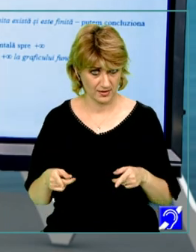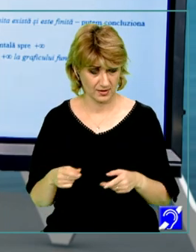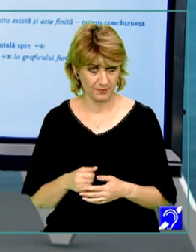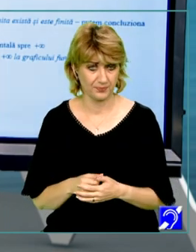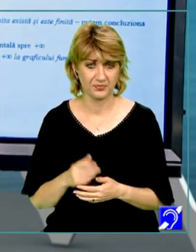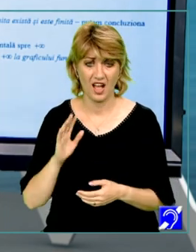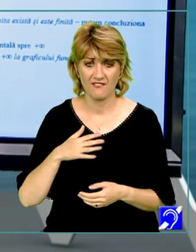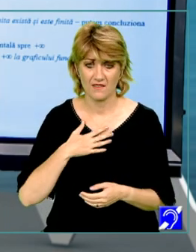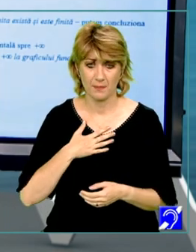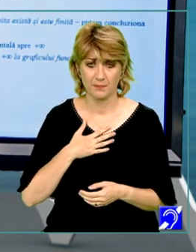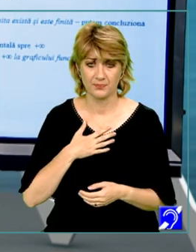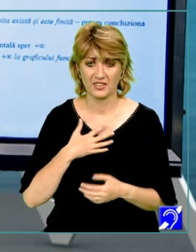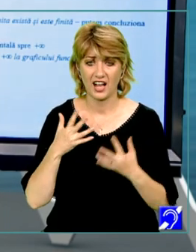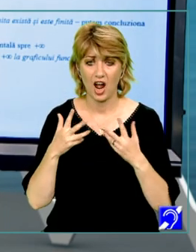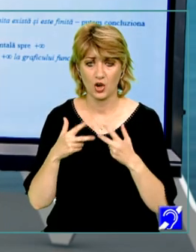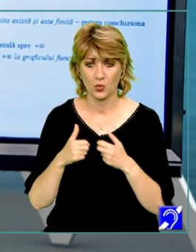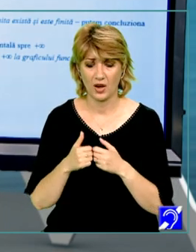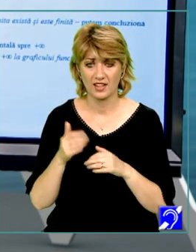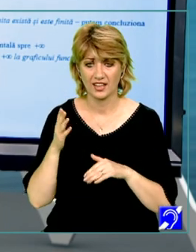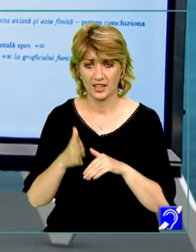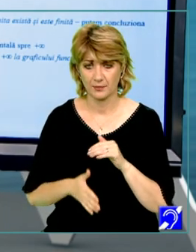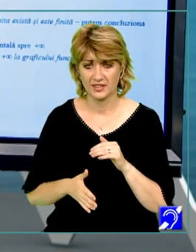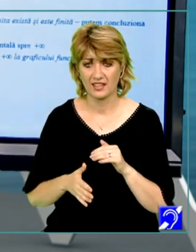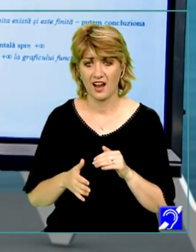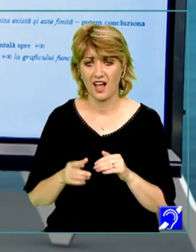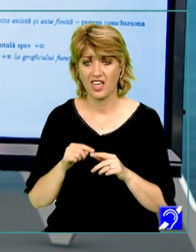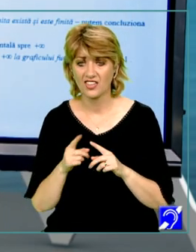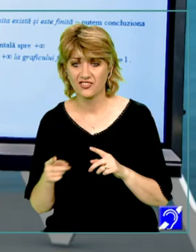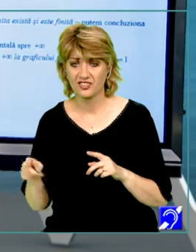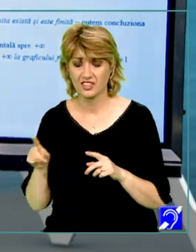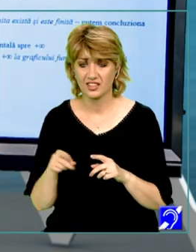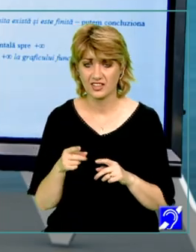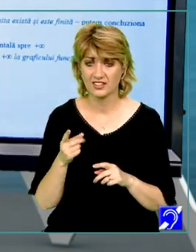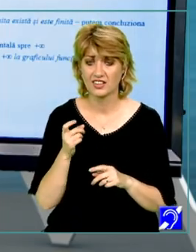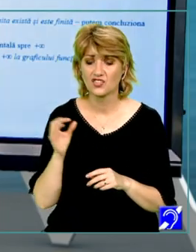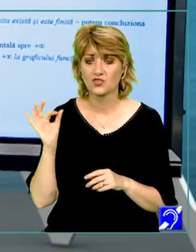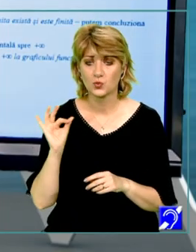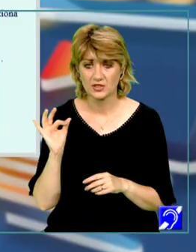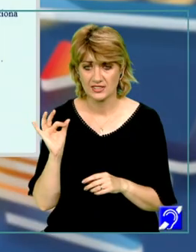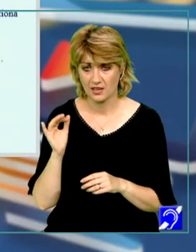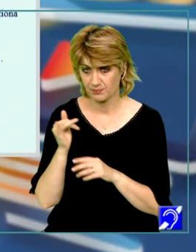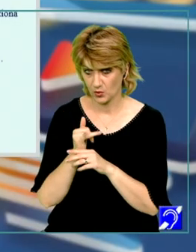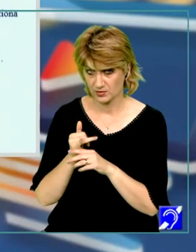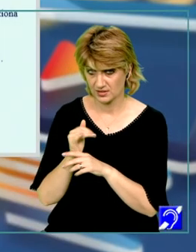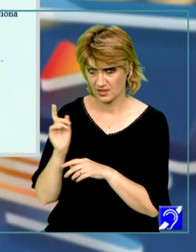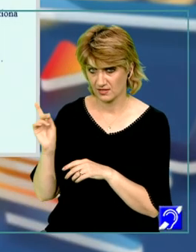Avem de calculat limita la infinit din funcție, observați,